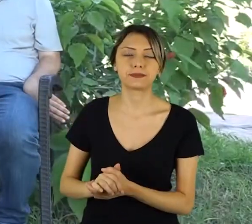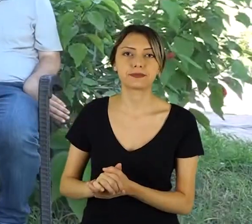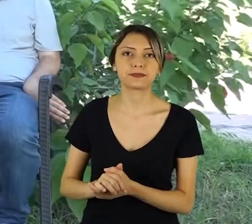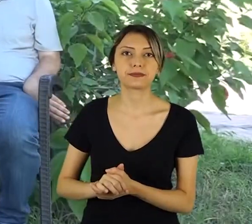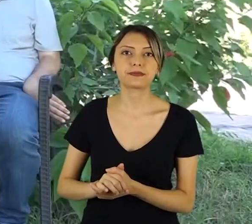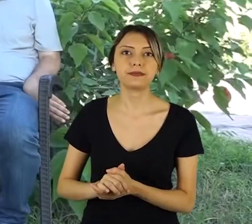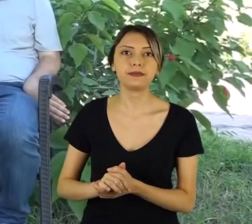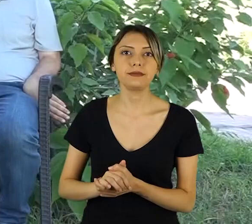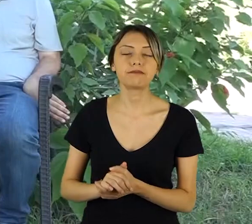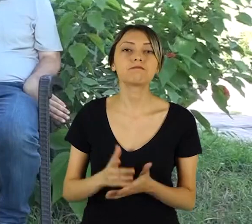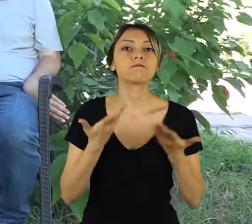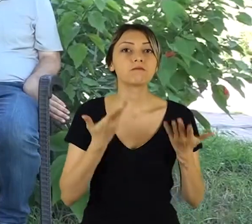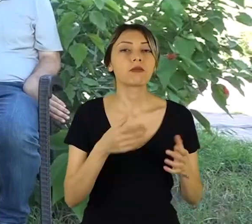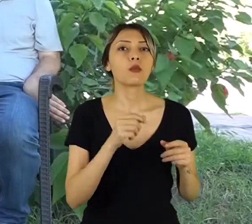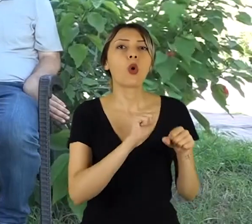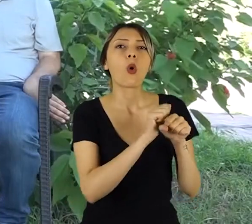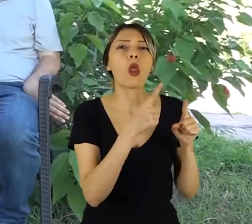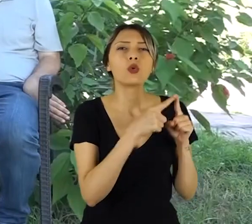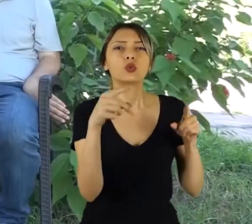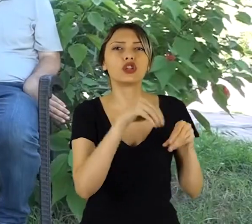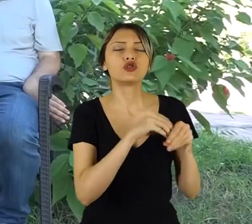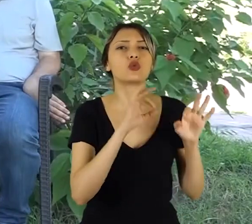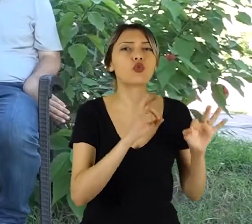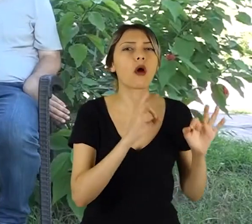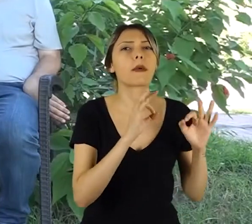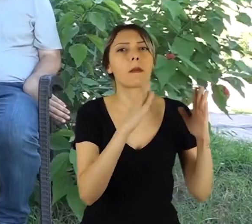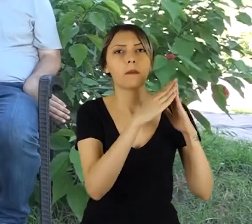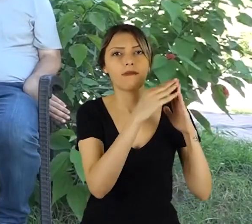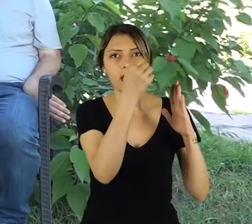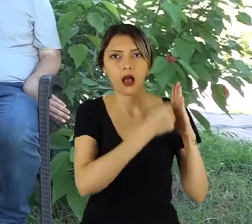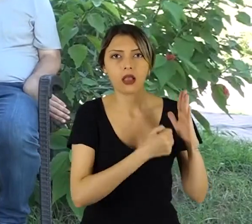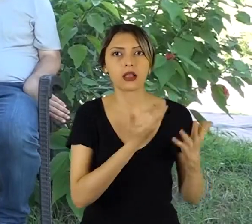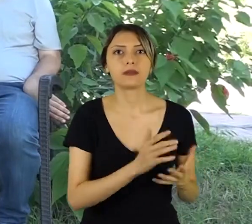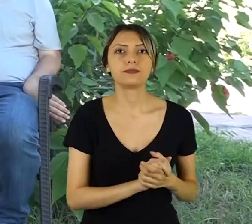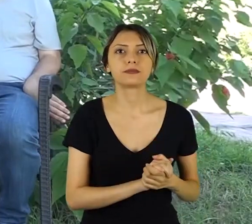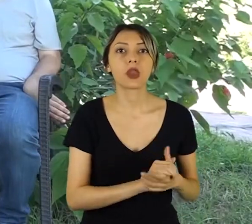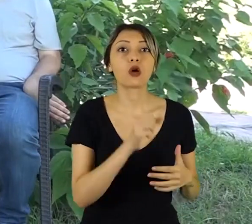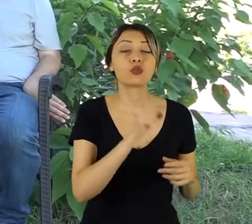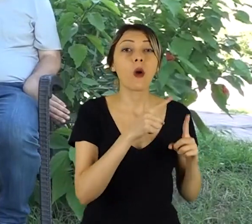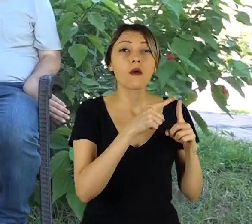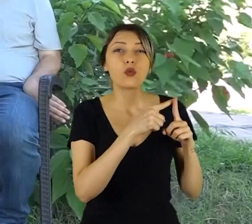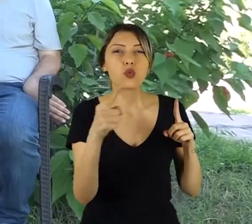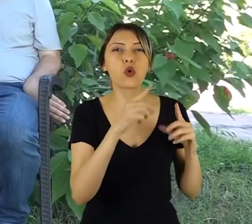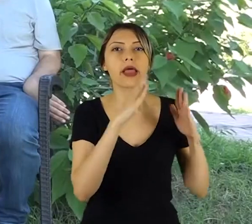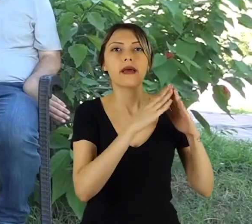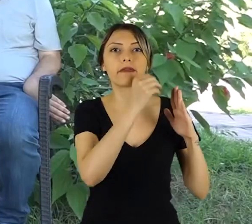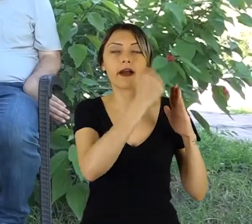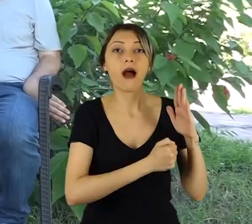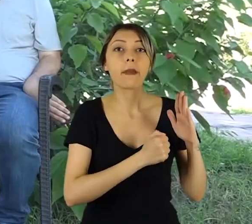Peki bu süre zarfında çok uzun süre evde kaldık. Bu uzun süreli evde kalma